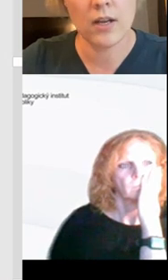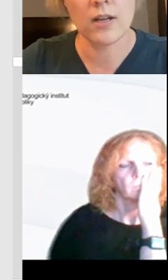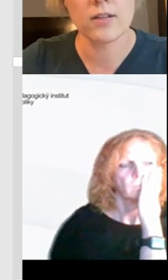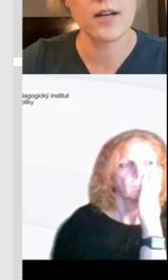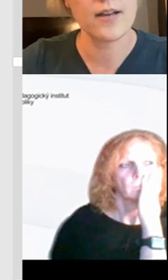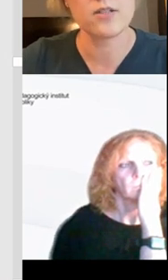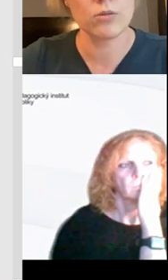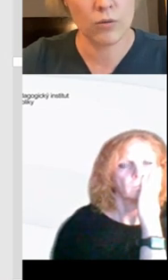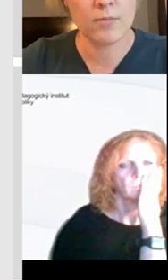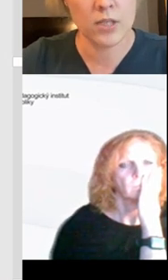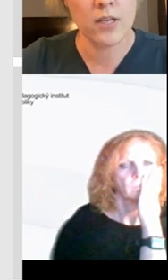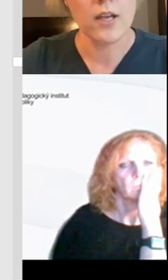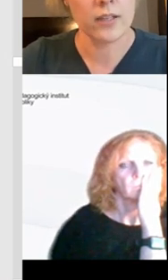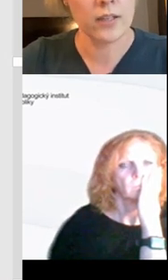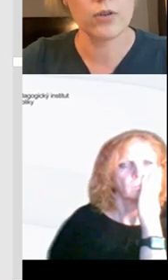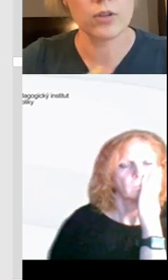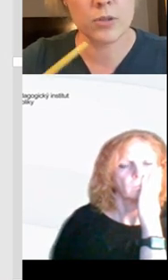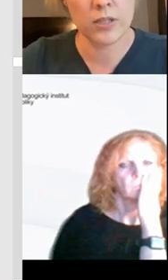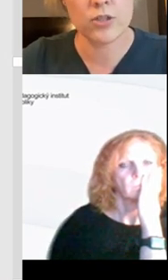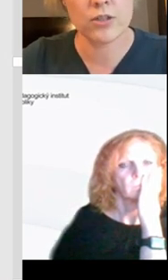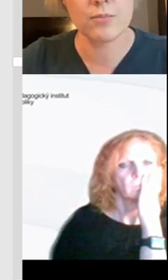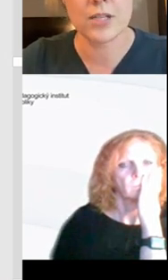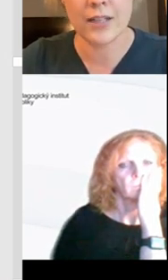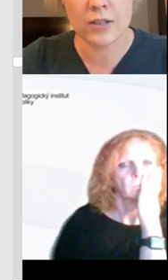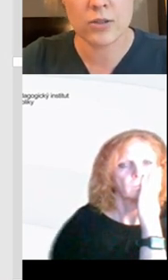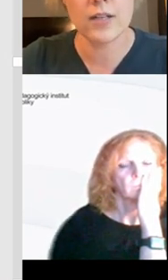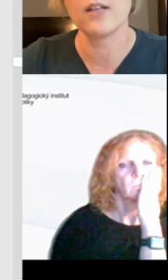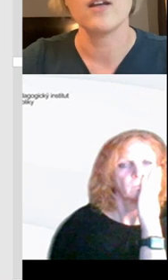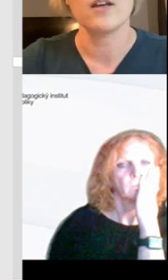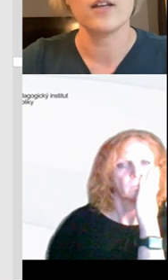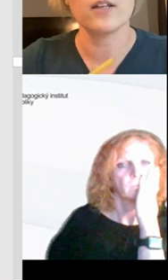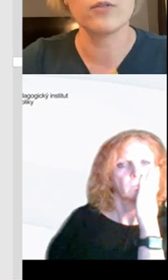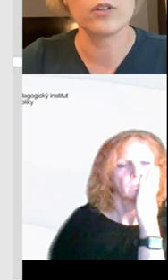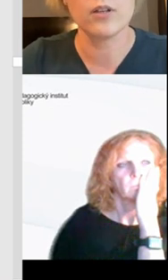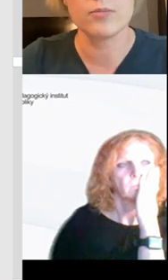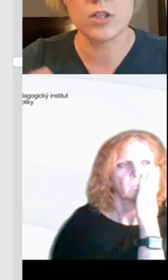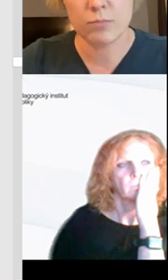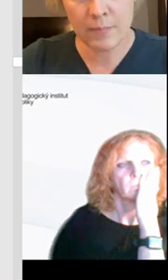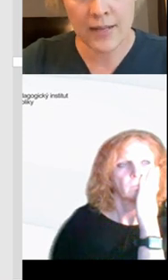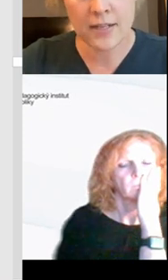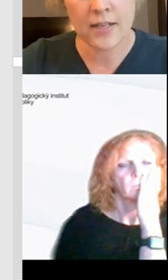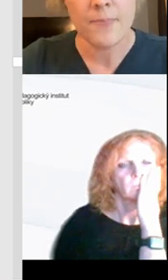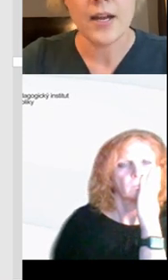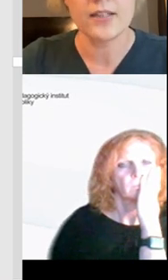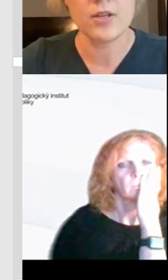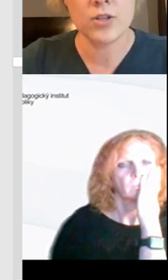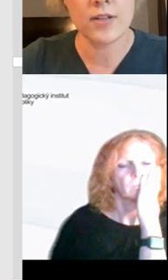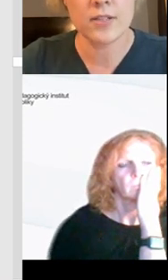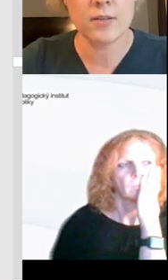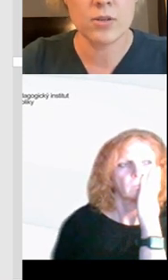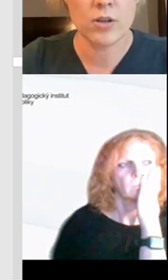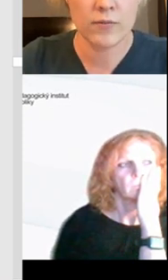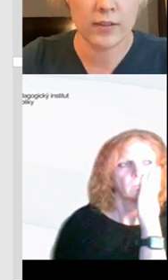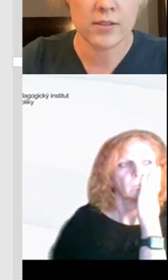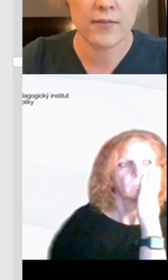pro naše děti, a já si to troufám říct, je ten Word příliš přetechnizovaný, je ten Word příliš přeplácaný a ty